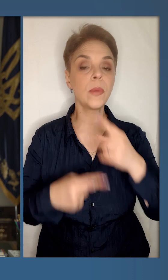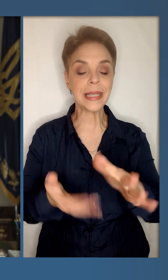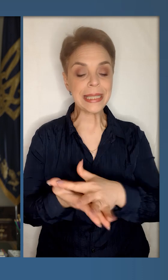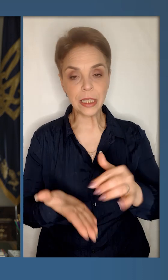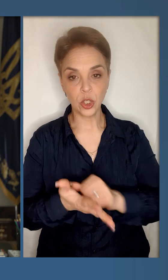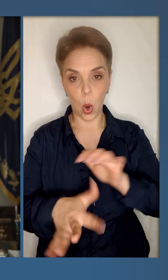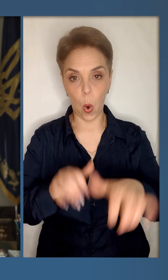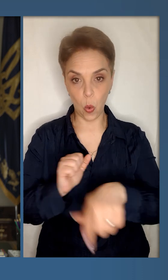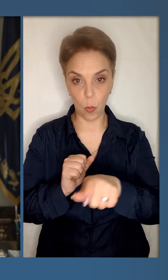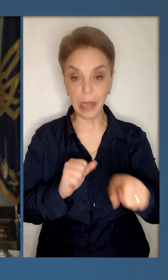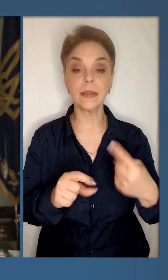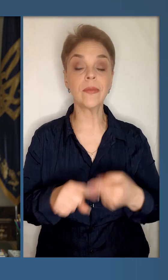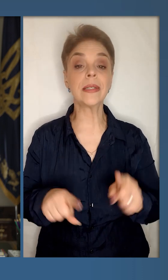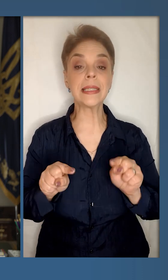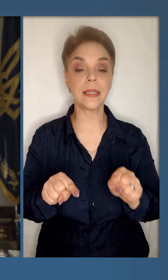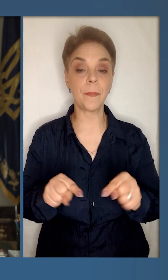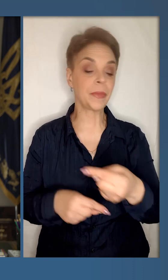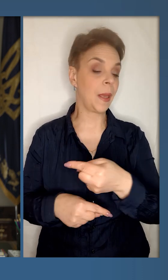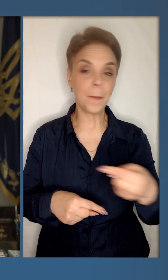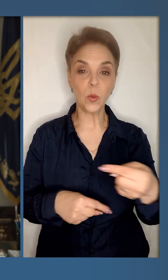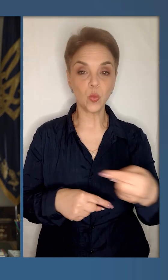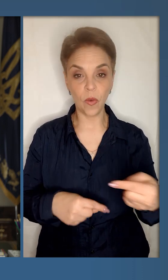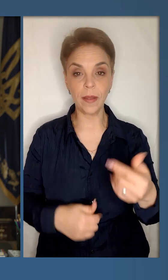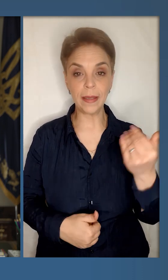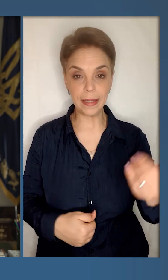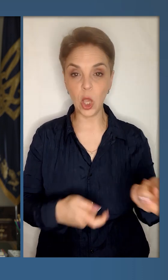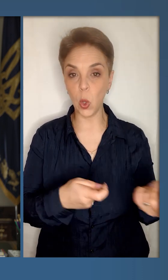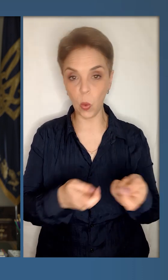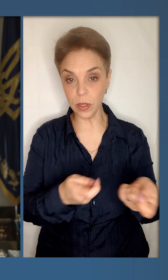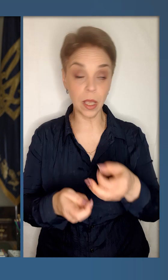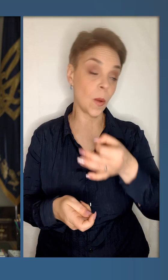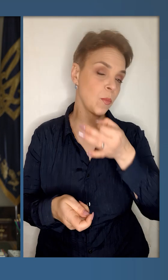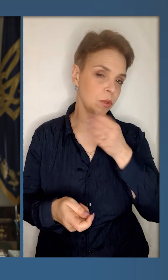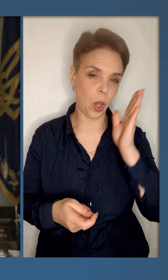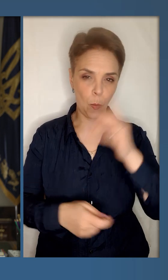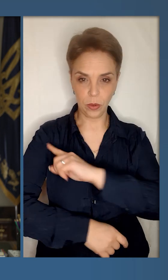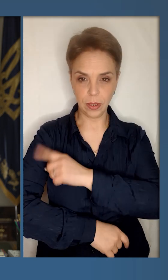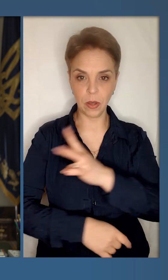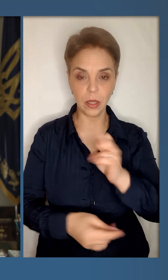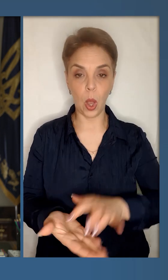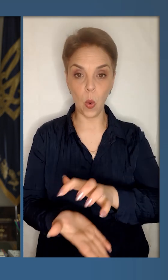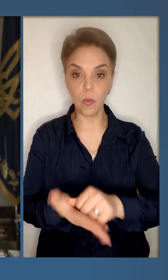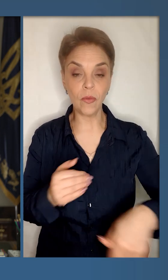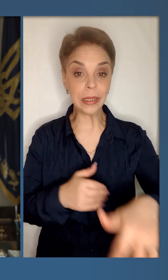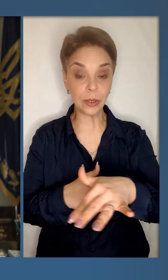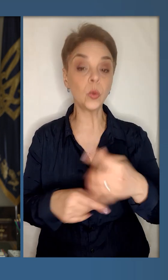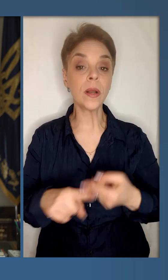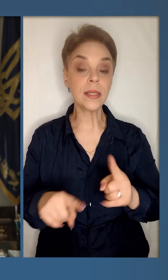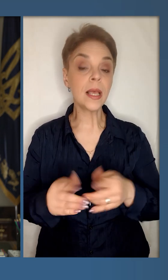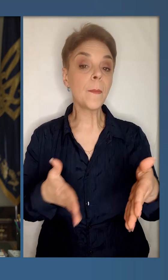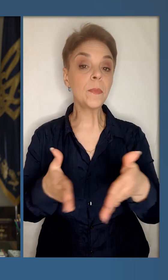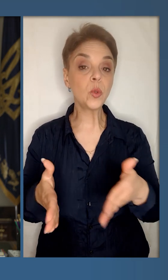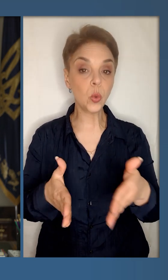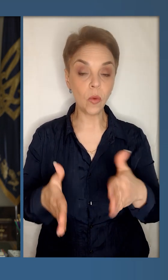постійне знищення окупантів. Це мінусування їхньої логістики, будь-якого потенціалу на окупованих